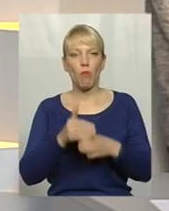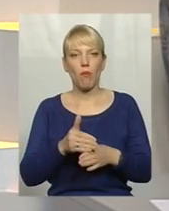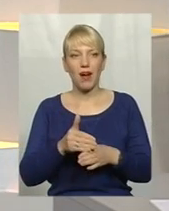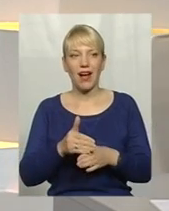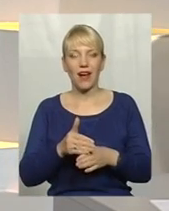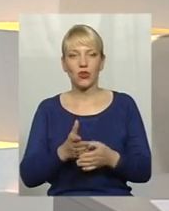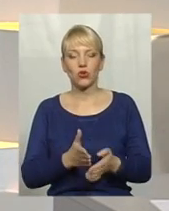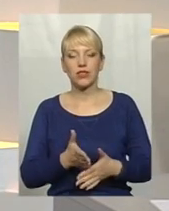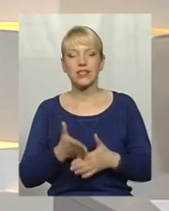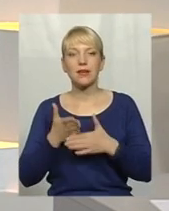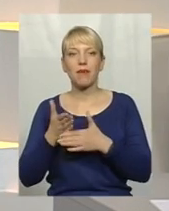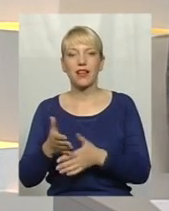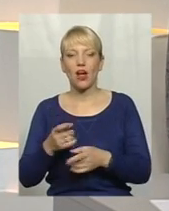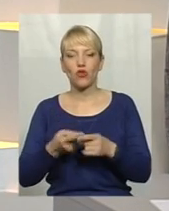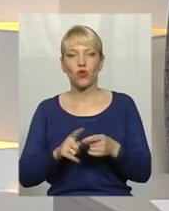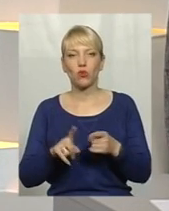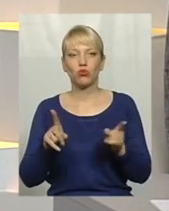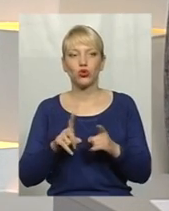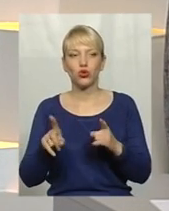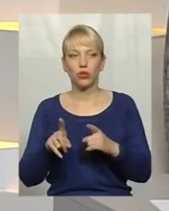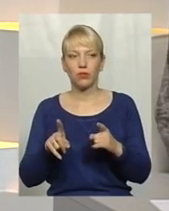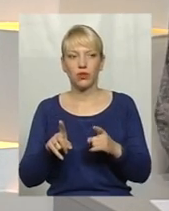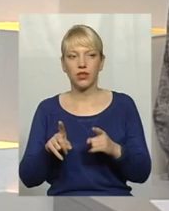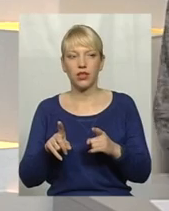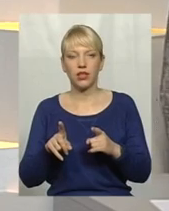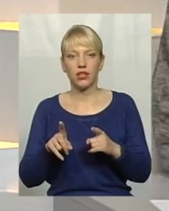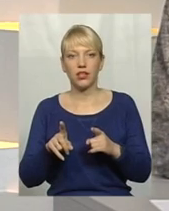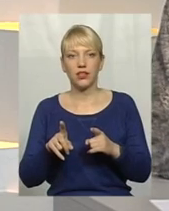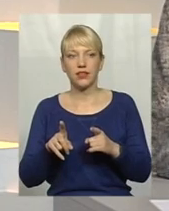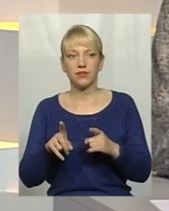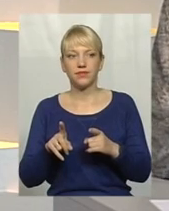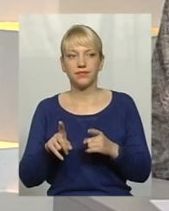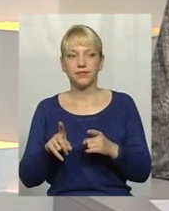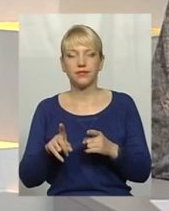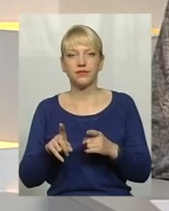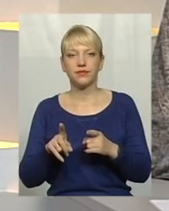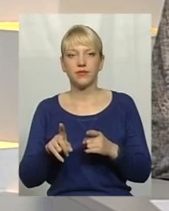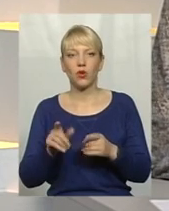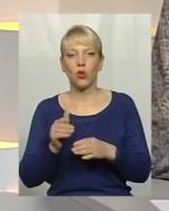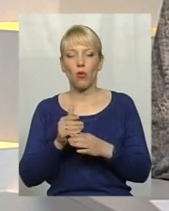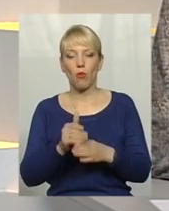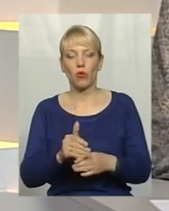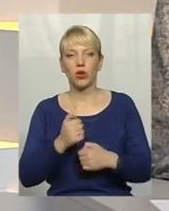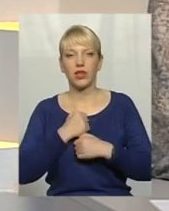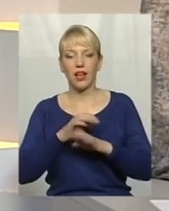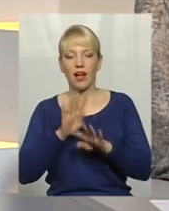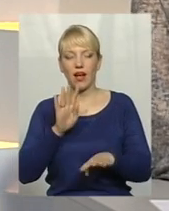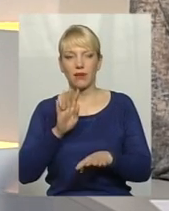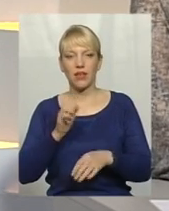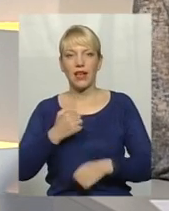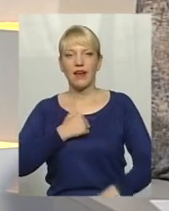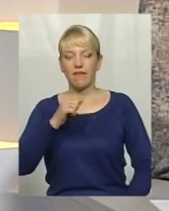сприяють у тому, аби, ну, скажімо так, допомогти армії, допомогти